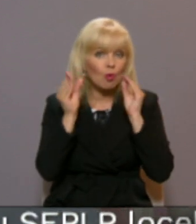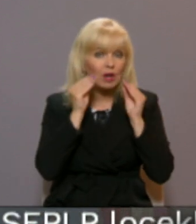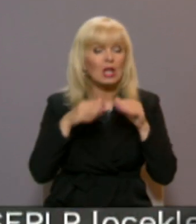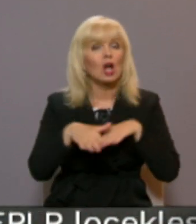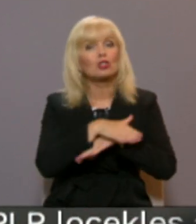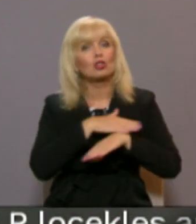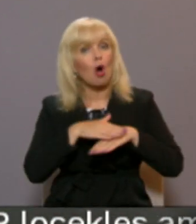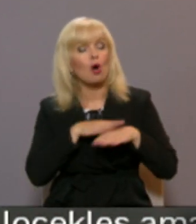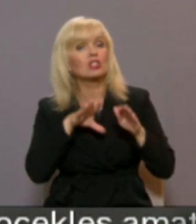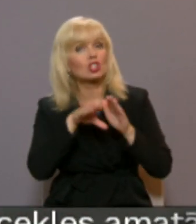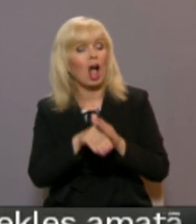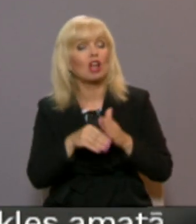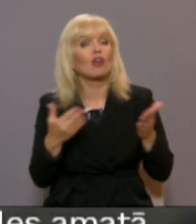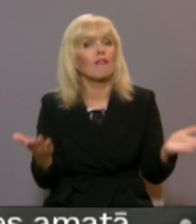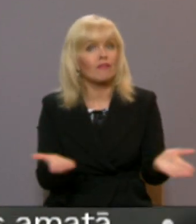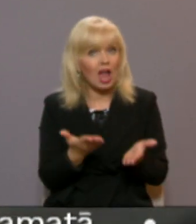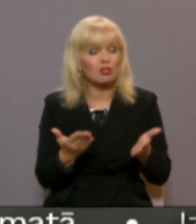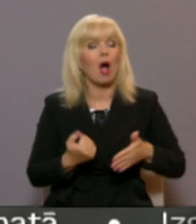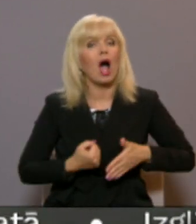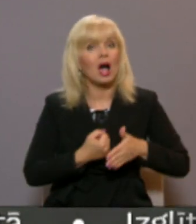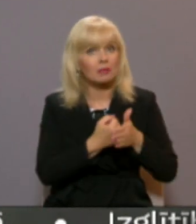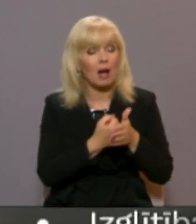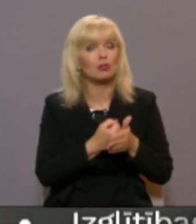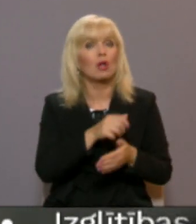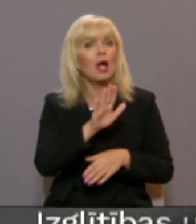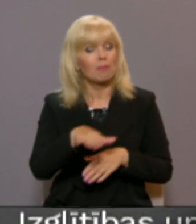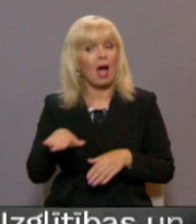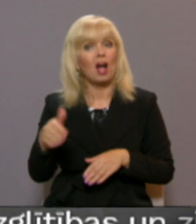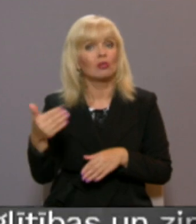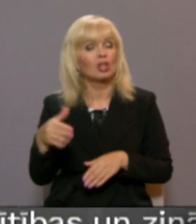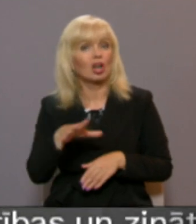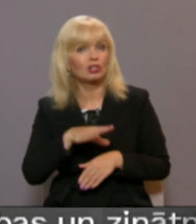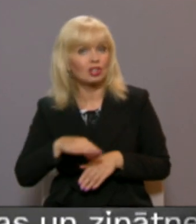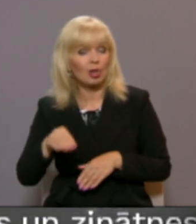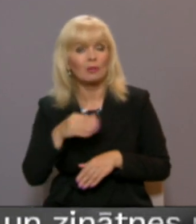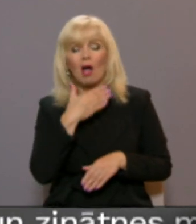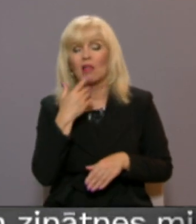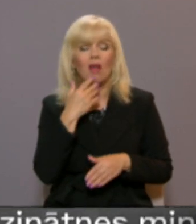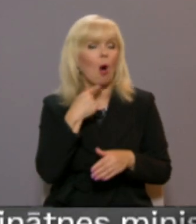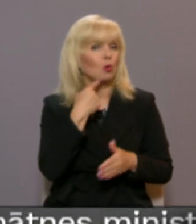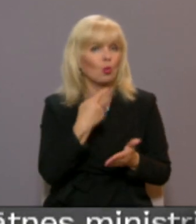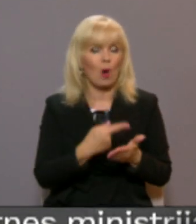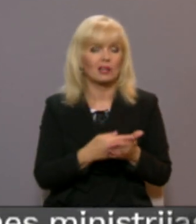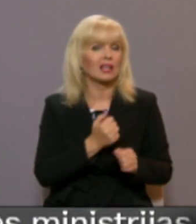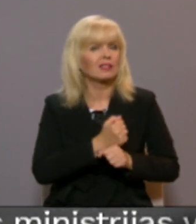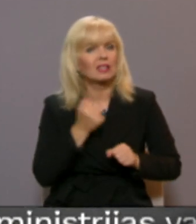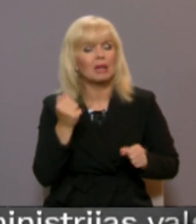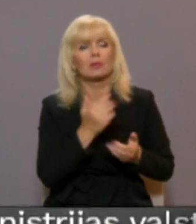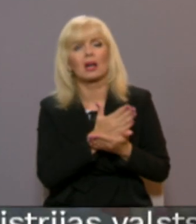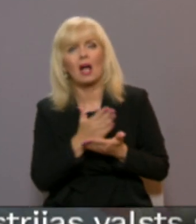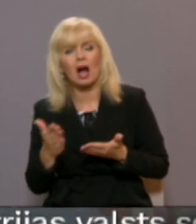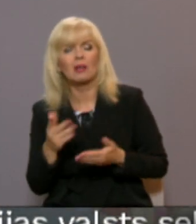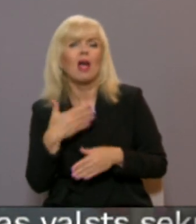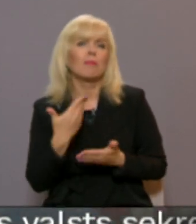veicināšanai un nenoliedzam, kas ir atbalsts arī bērnu ģimenēm. Nav noteikti stingra kārtība vai viens